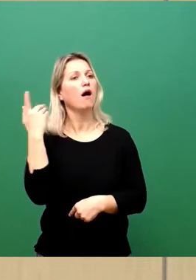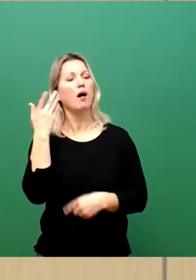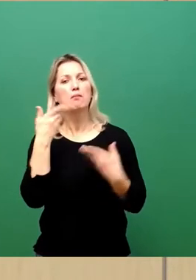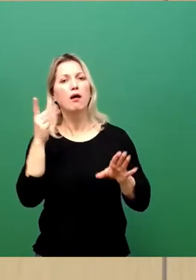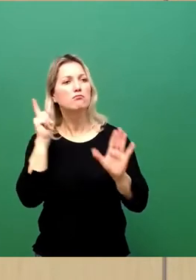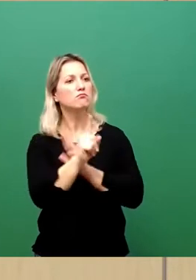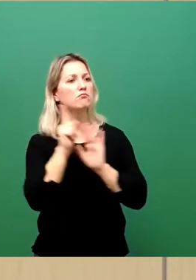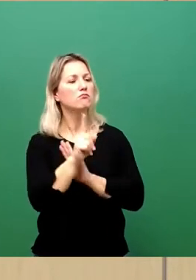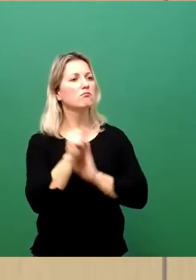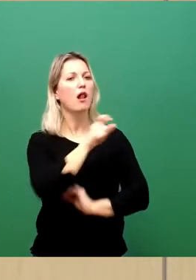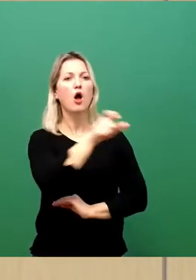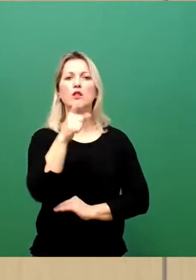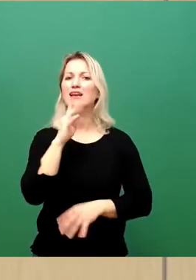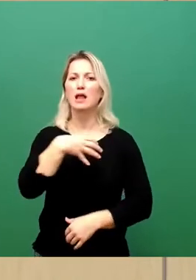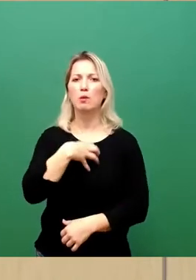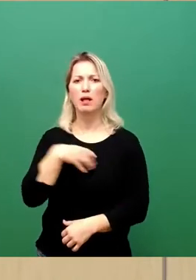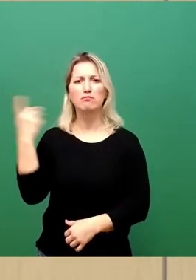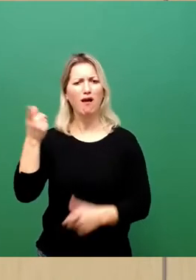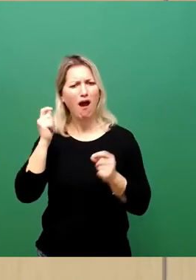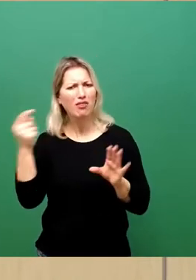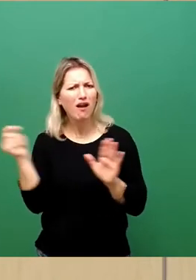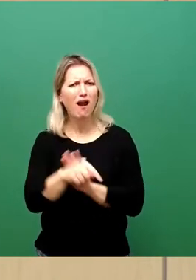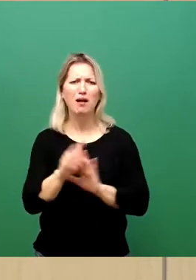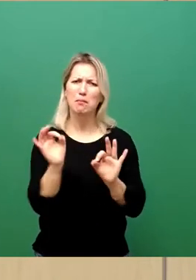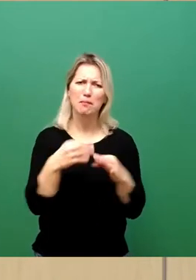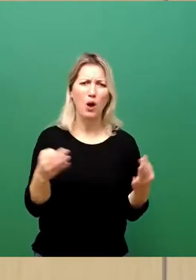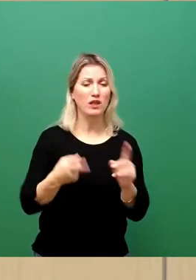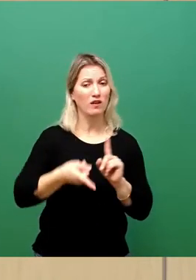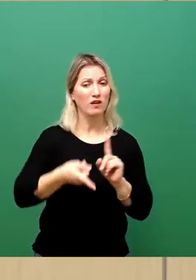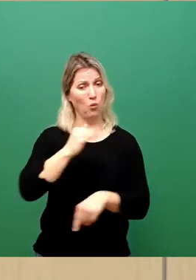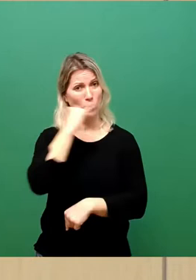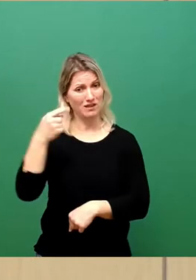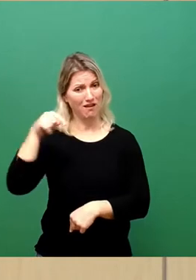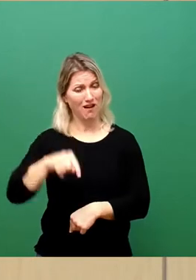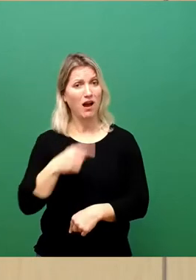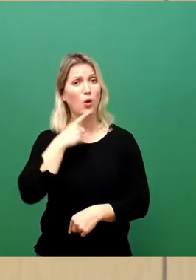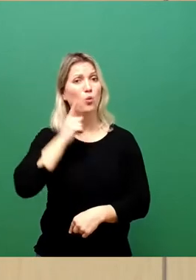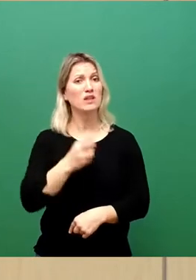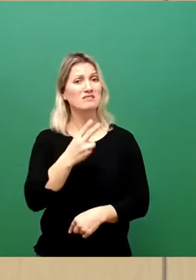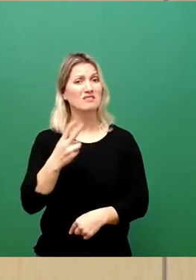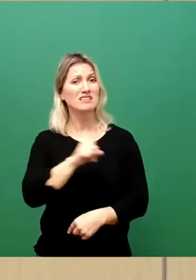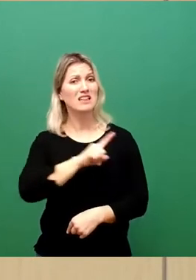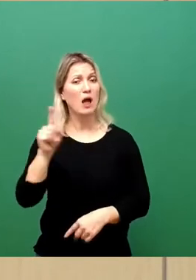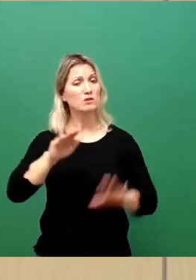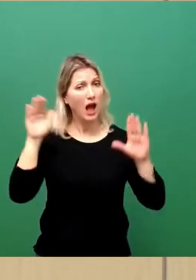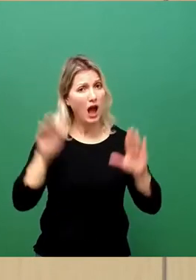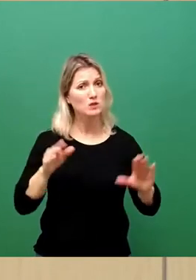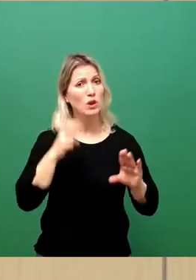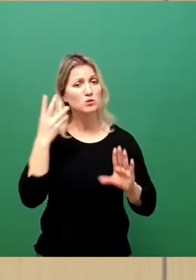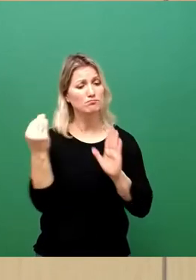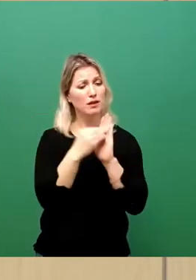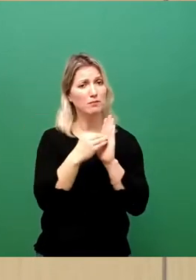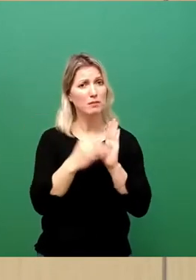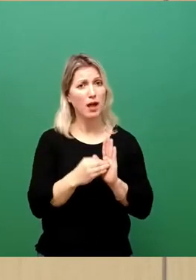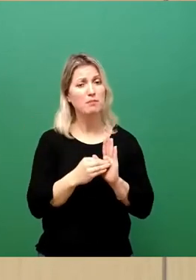Ohne Folgeanträge und Anträge hier geborener Kinder wurden im letzten Jahr bundesweit 122.000 Asylgesuche registriert. Das entspricht 0,15